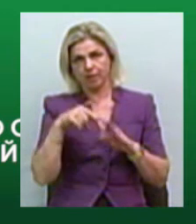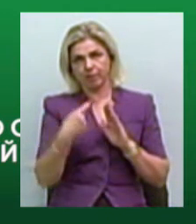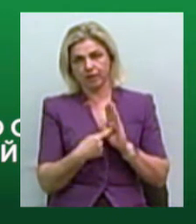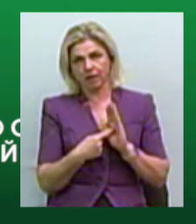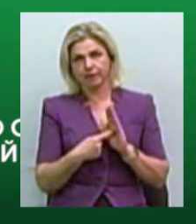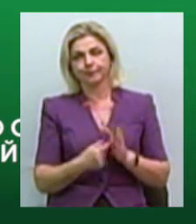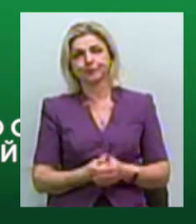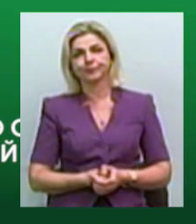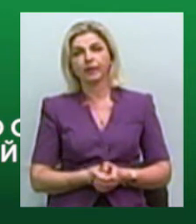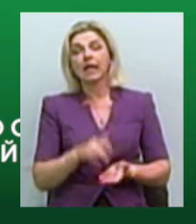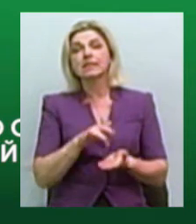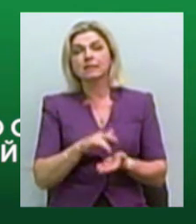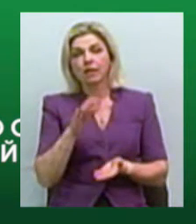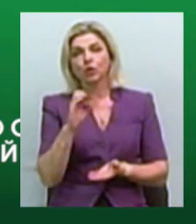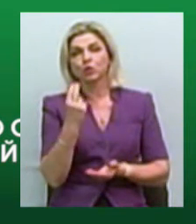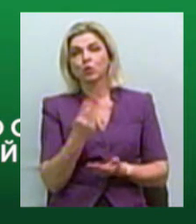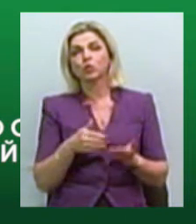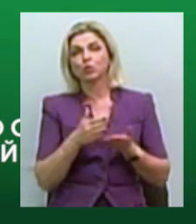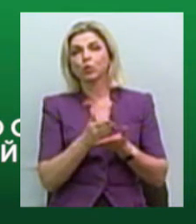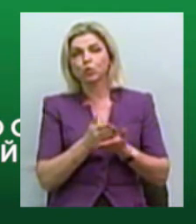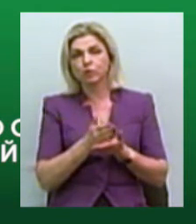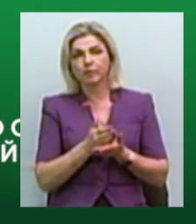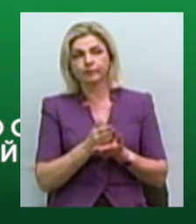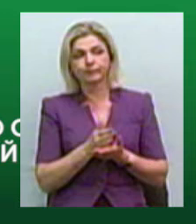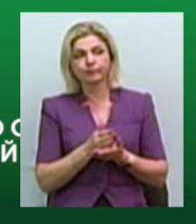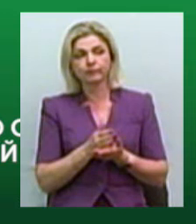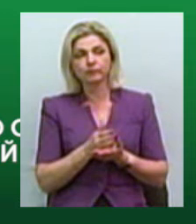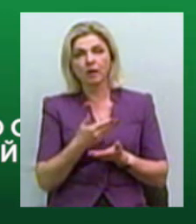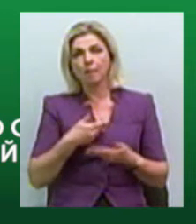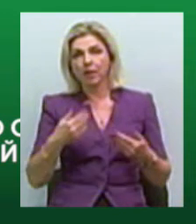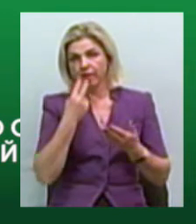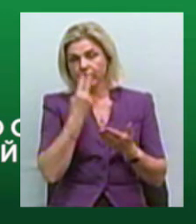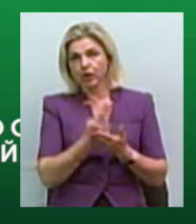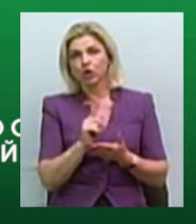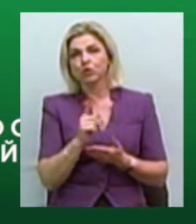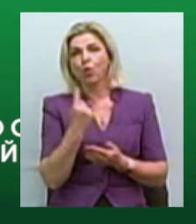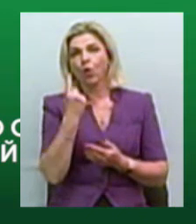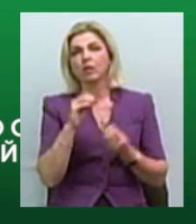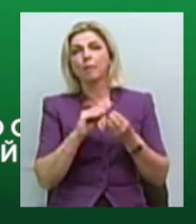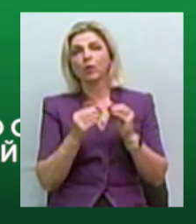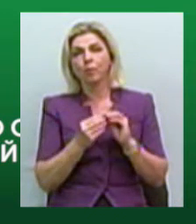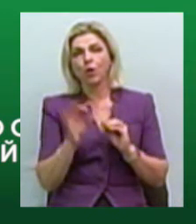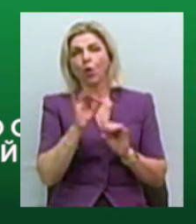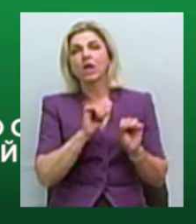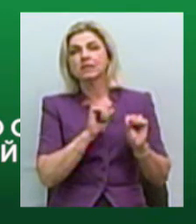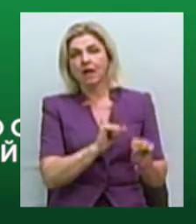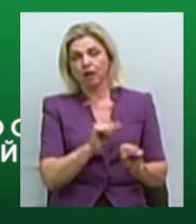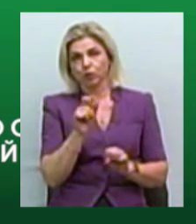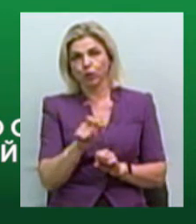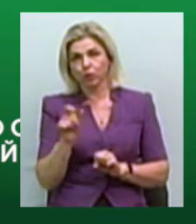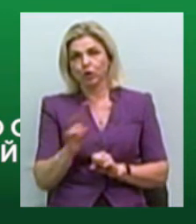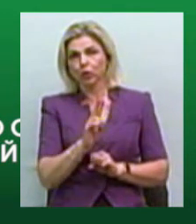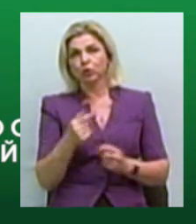роботу Центрів соціальної служби, мобільних бригад соціально-психологічної допомоги, ми бачимо, що однією з проблем щодо захисту прав осіб, які